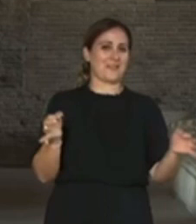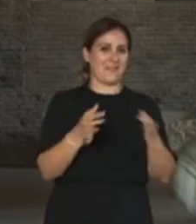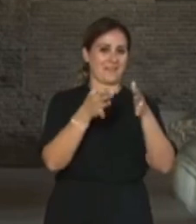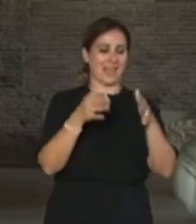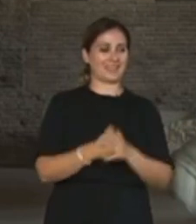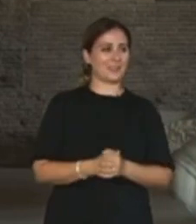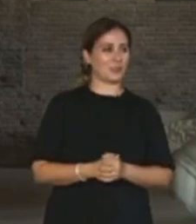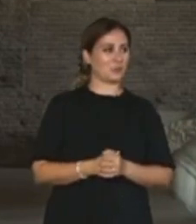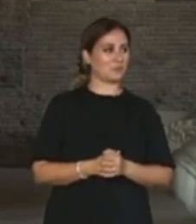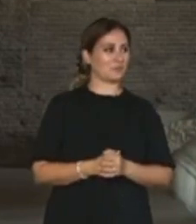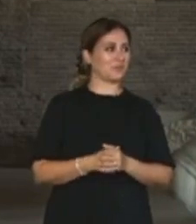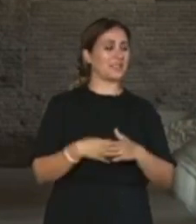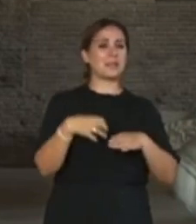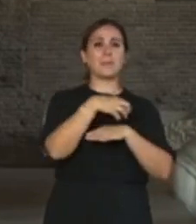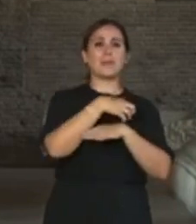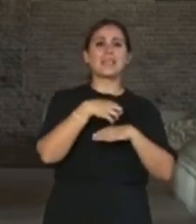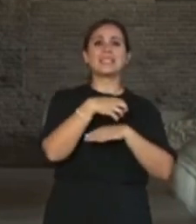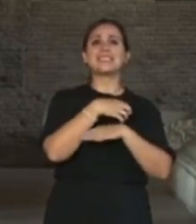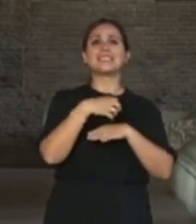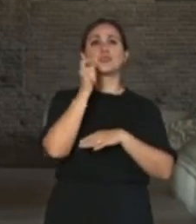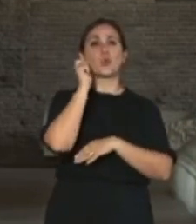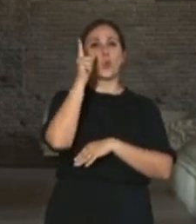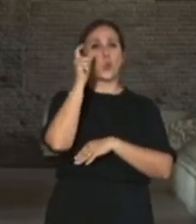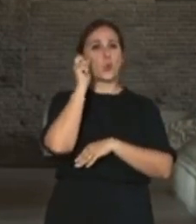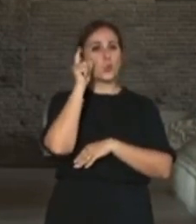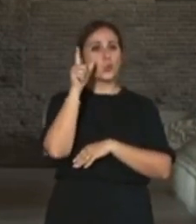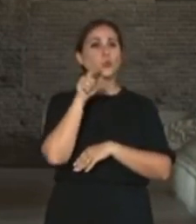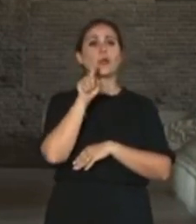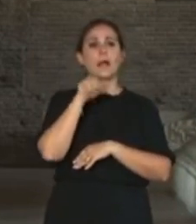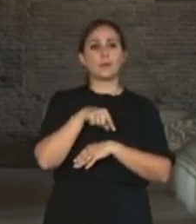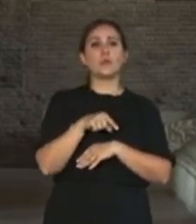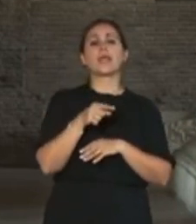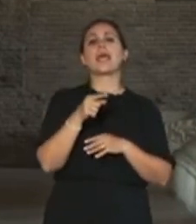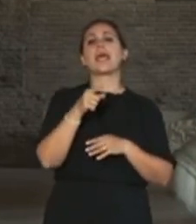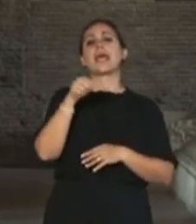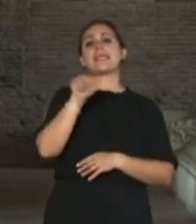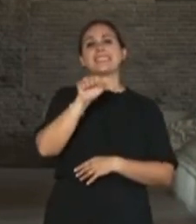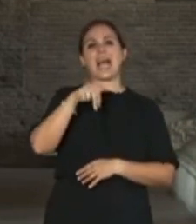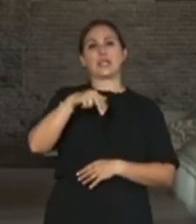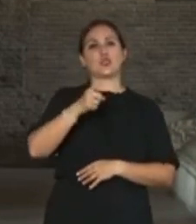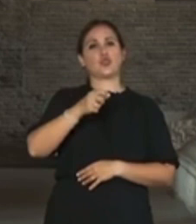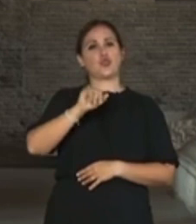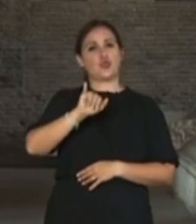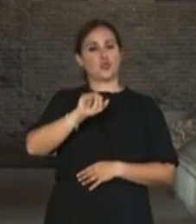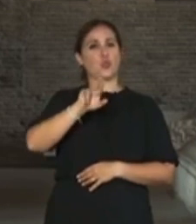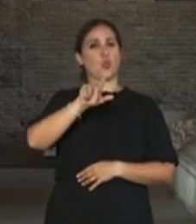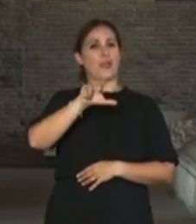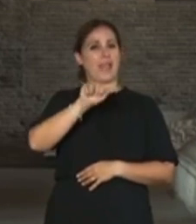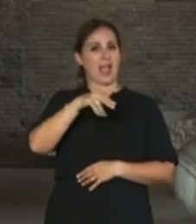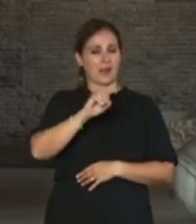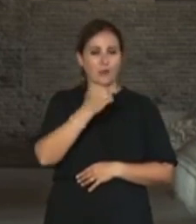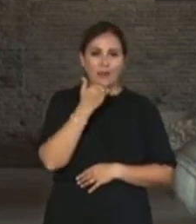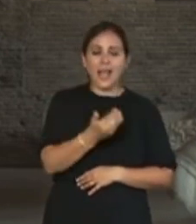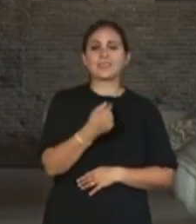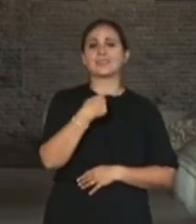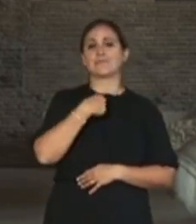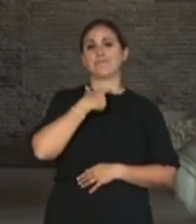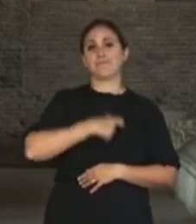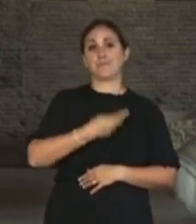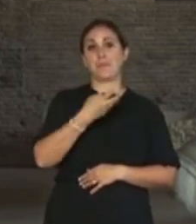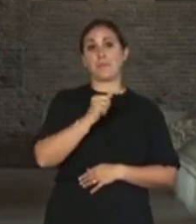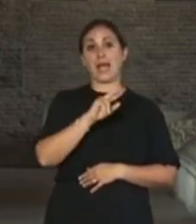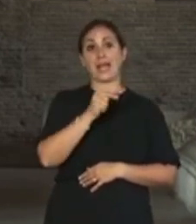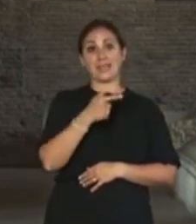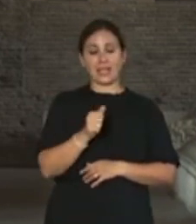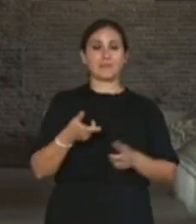il ministro della cultura, Gennaro San Giuliani. Sono morta, sono una ragazza in sede della